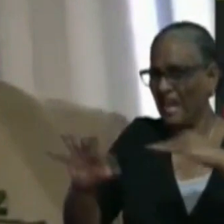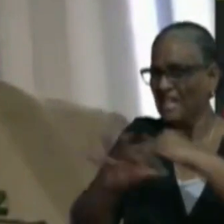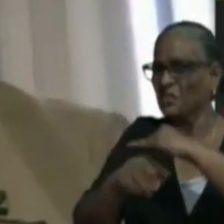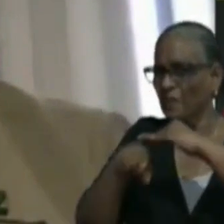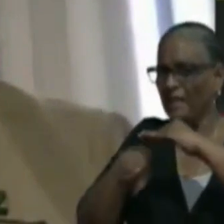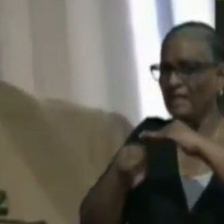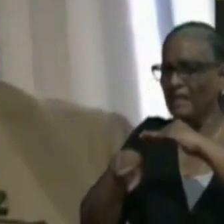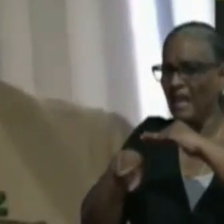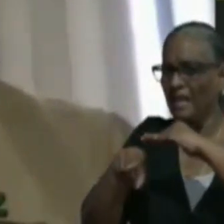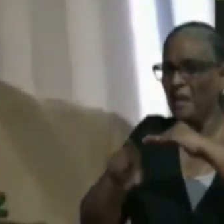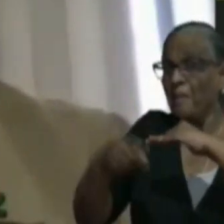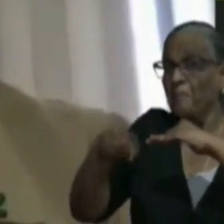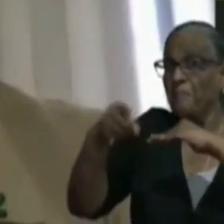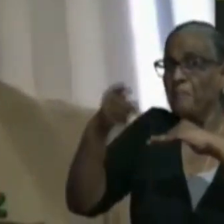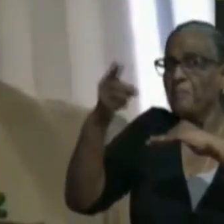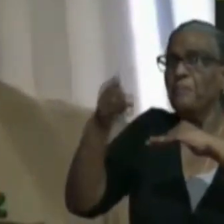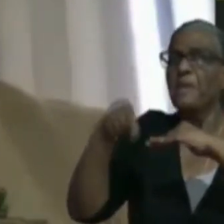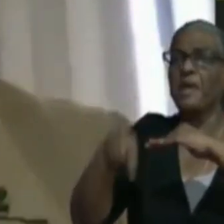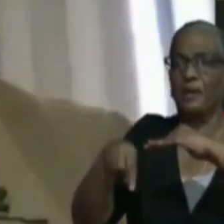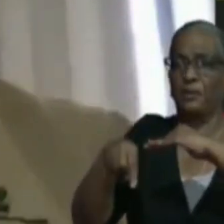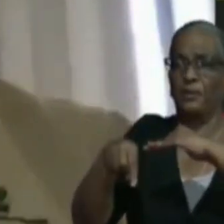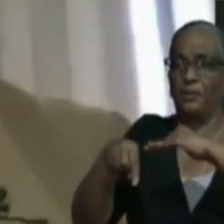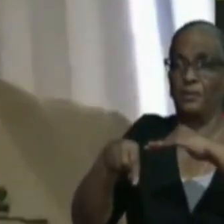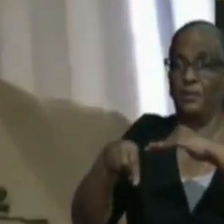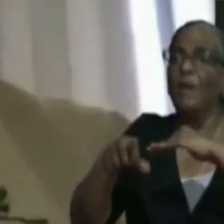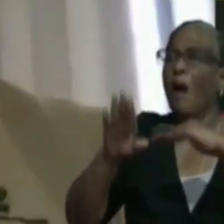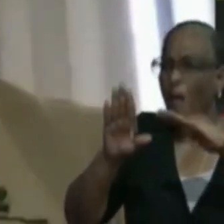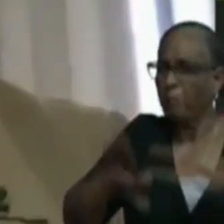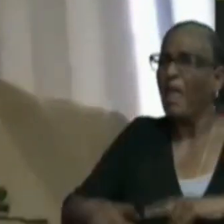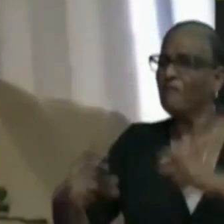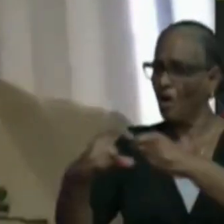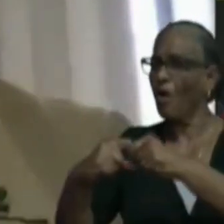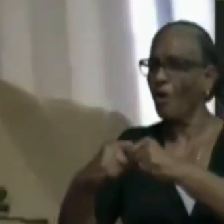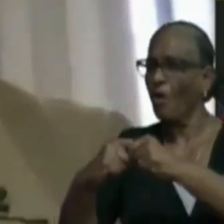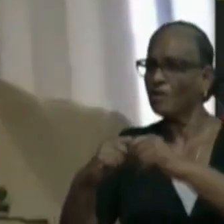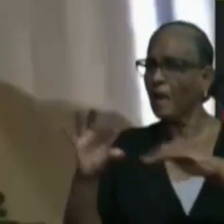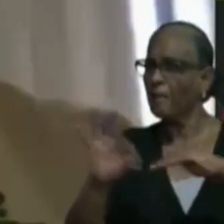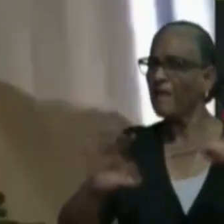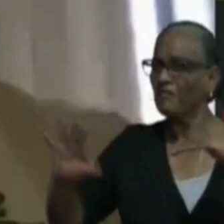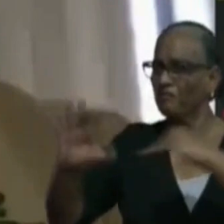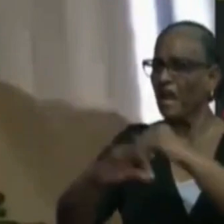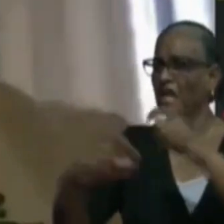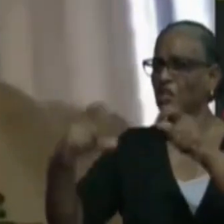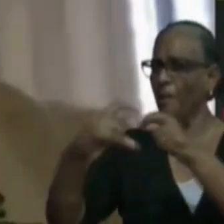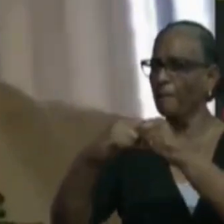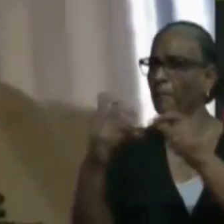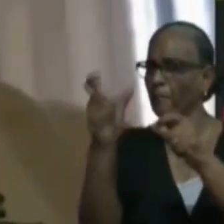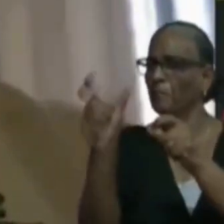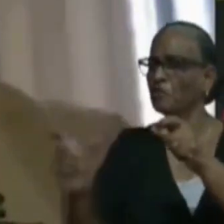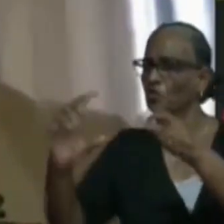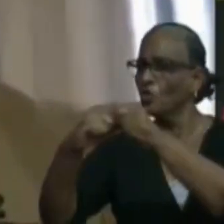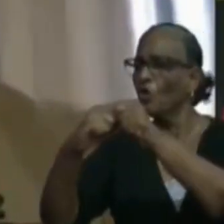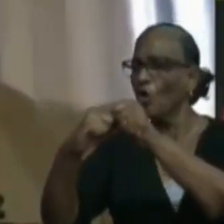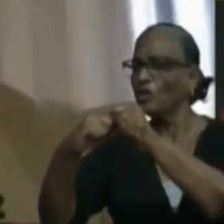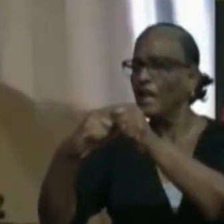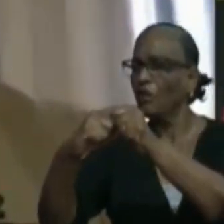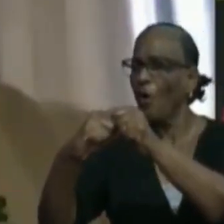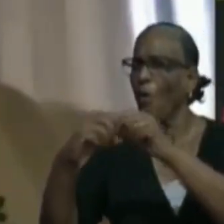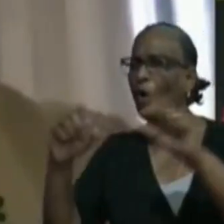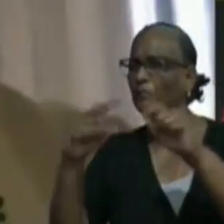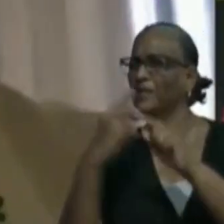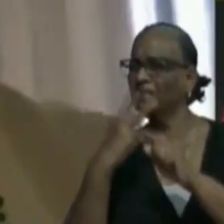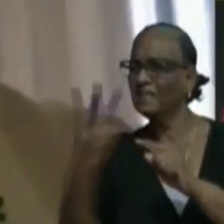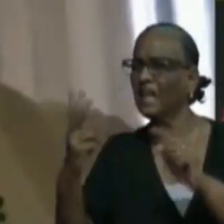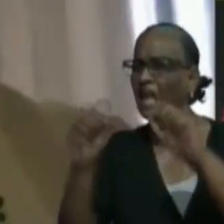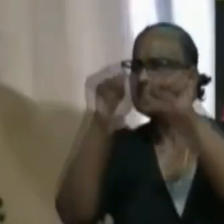meer en meer geworden. We blijven in contact met onze Franse counterpart om te kijken naar de strategie die